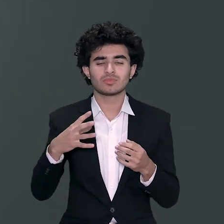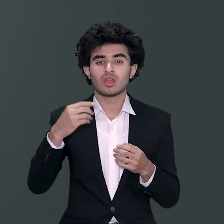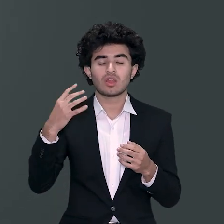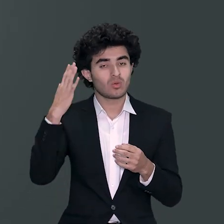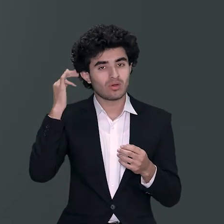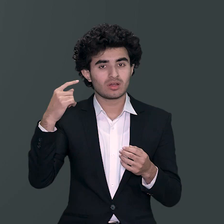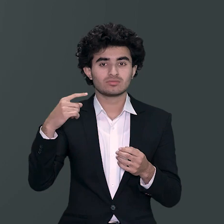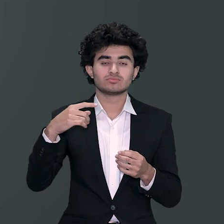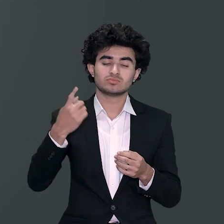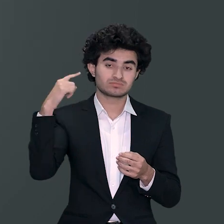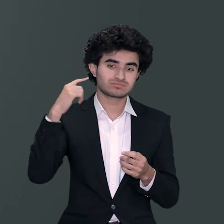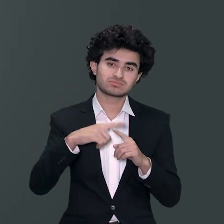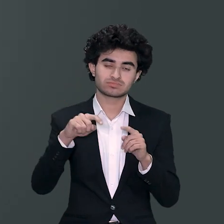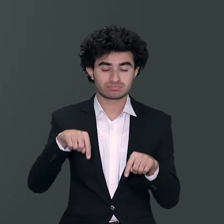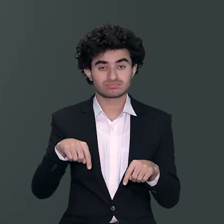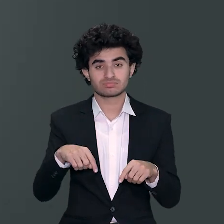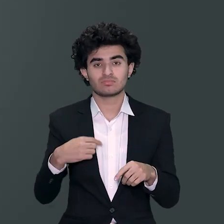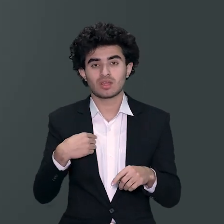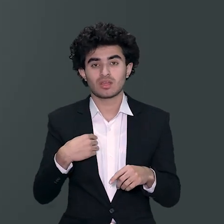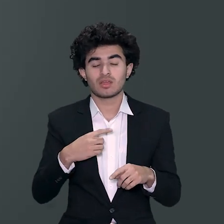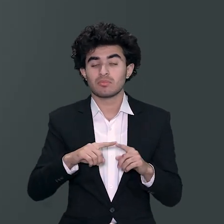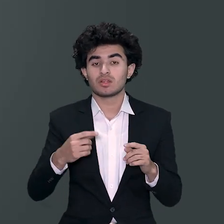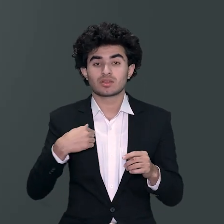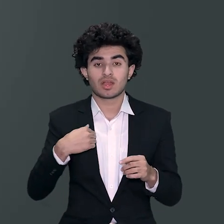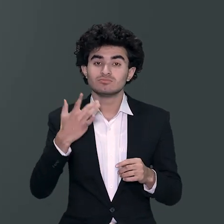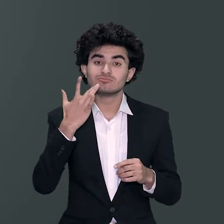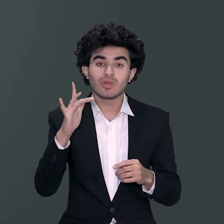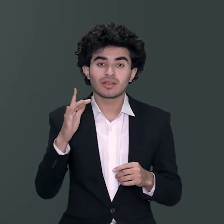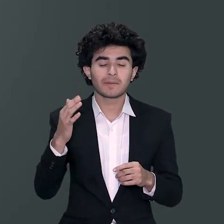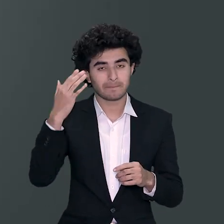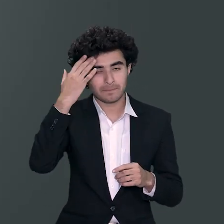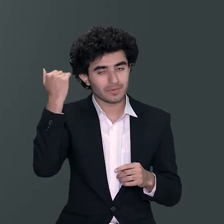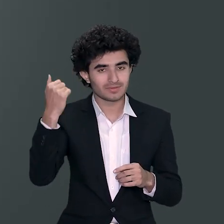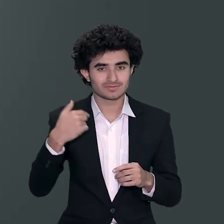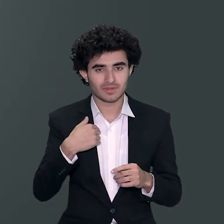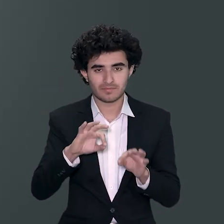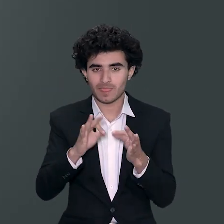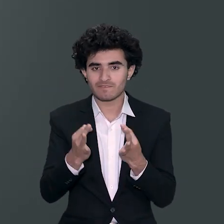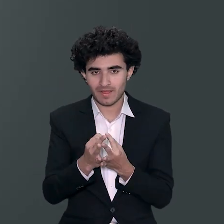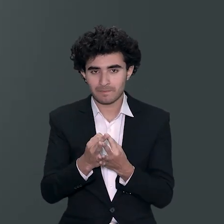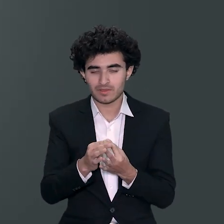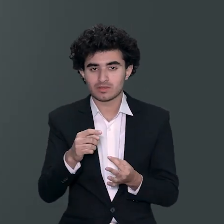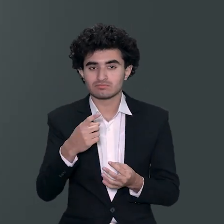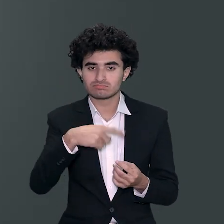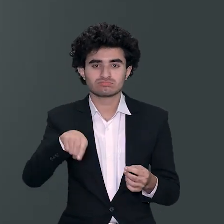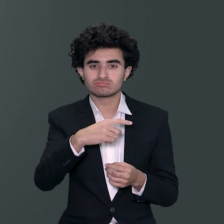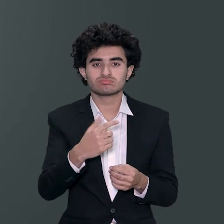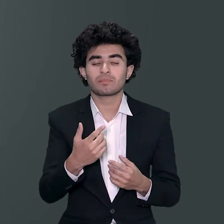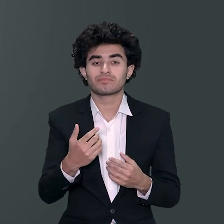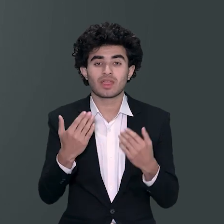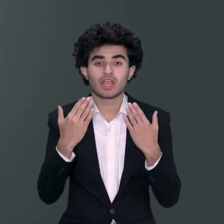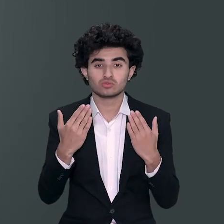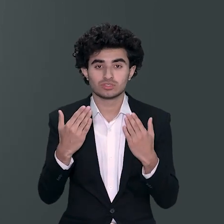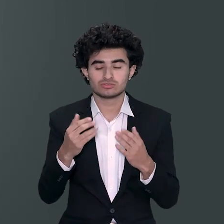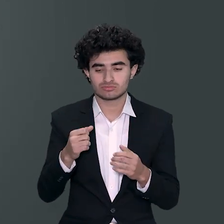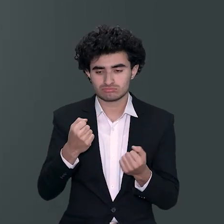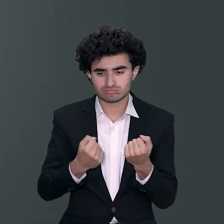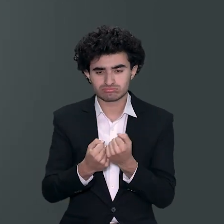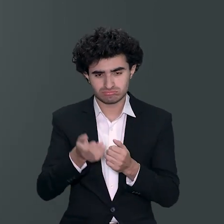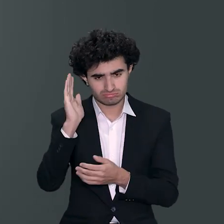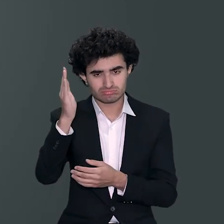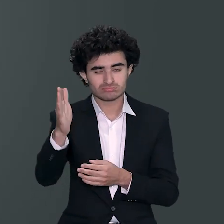پائیں لیکن میں لکی تھا کہ میں ایک ایسی فیملی میں پیدا ہوا جہاں پہ تعلیم کا جو رجحان تھا وہ زیادہ تھا